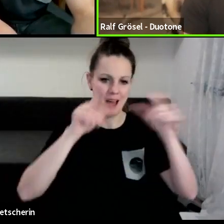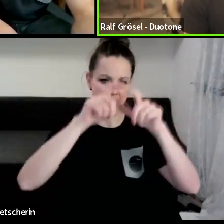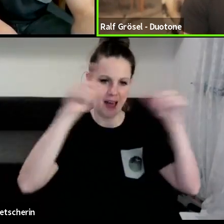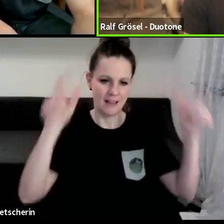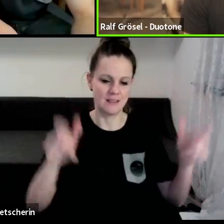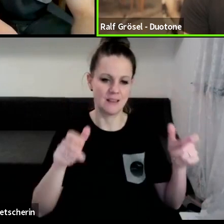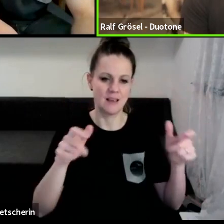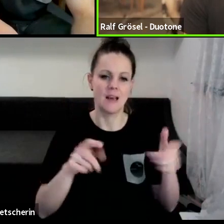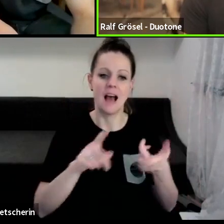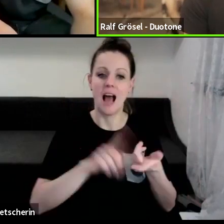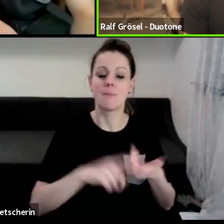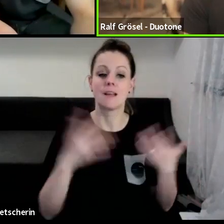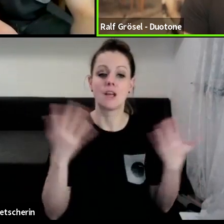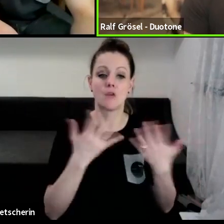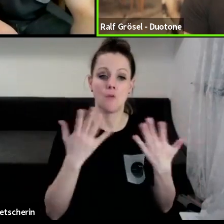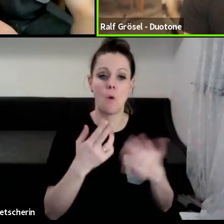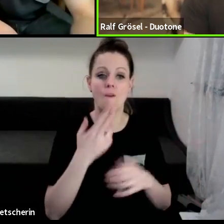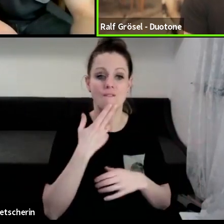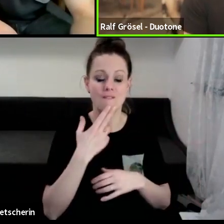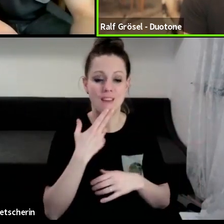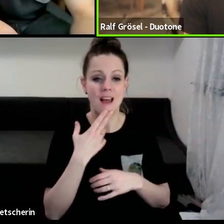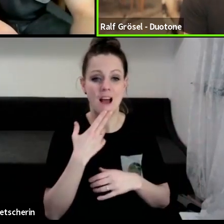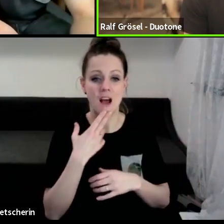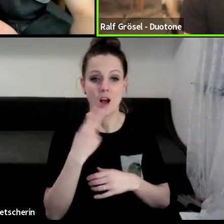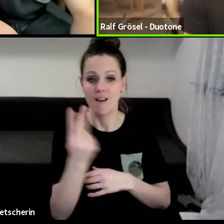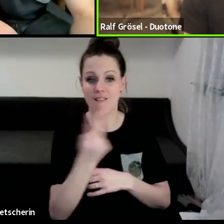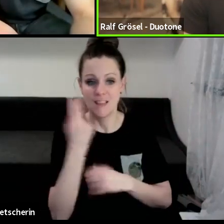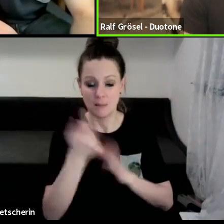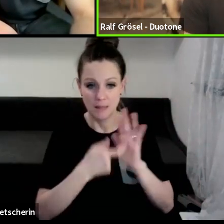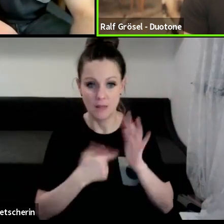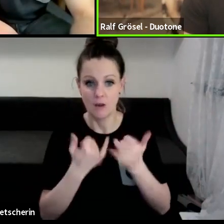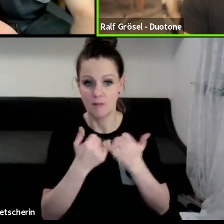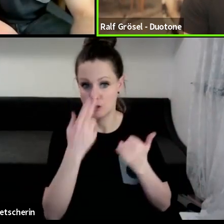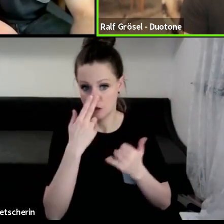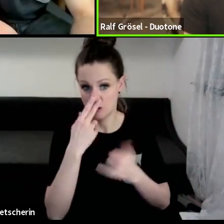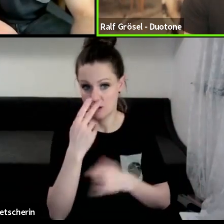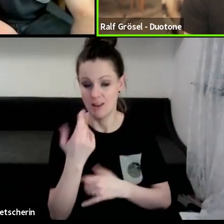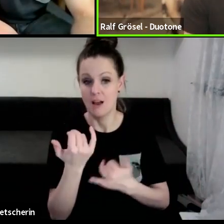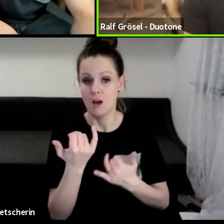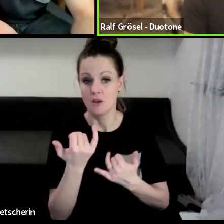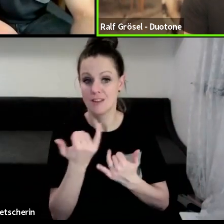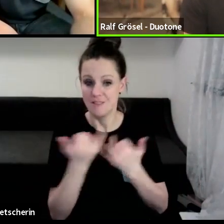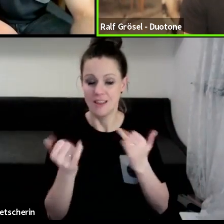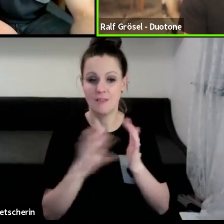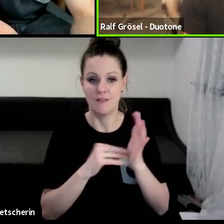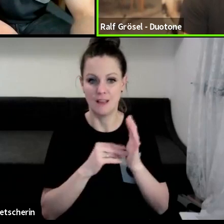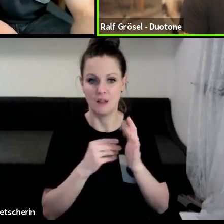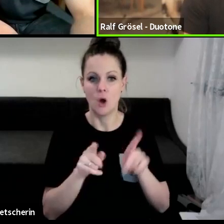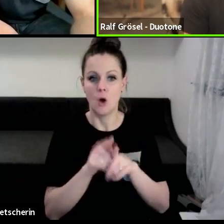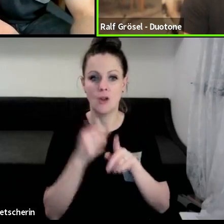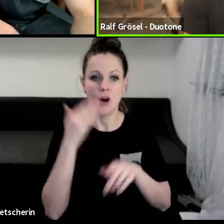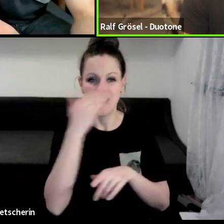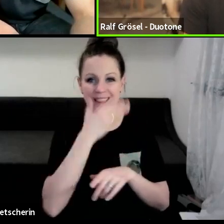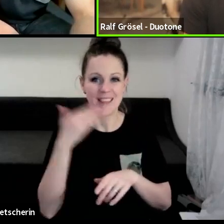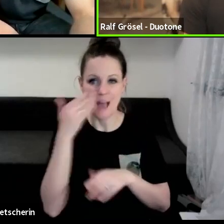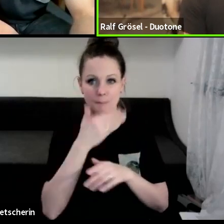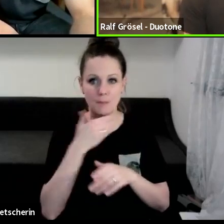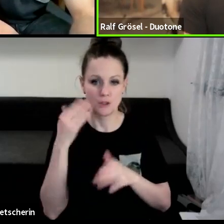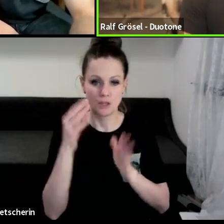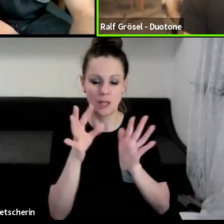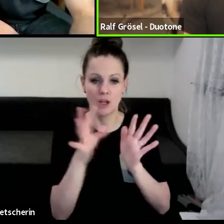wo sie gefahren werden, von wem sie gefahren werden, in welchen Windbedingungen sie gefahren werden und vor allem, wie viel thermische Komponente dazu kommt,